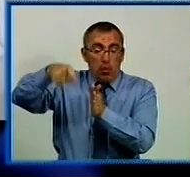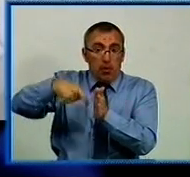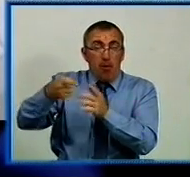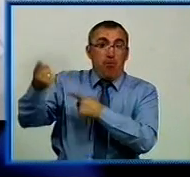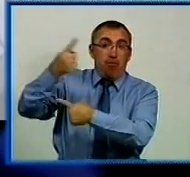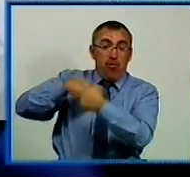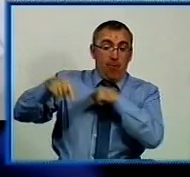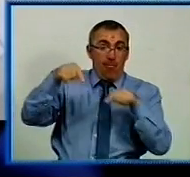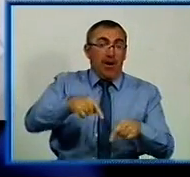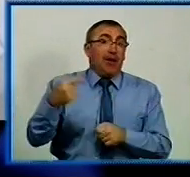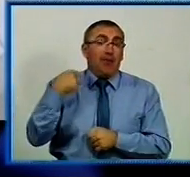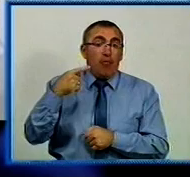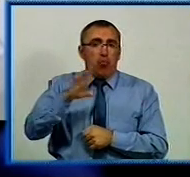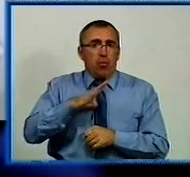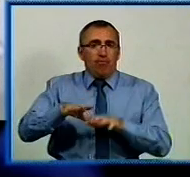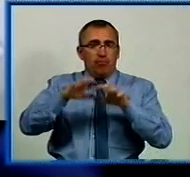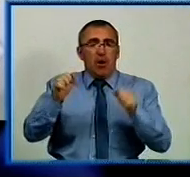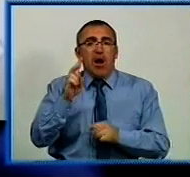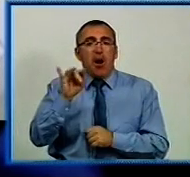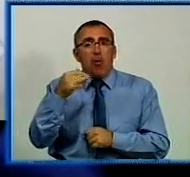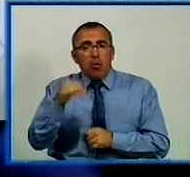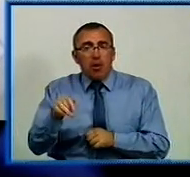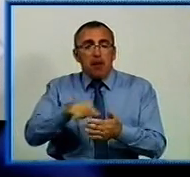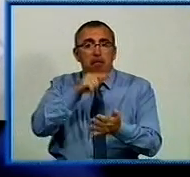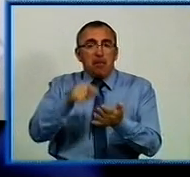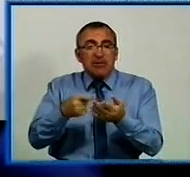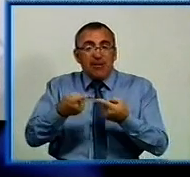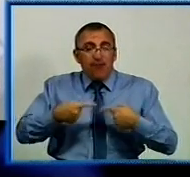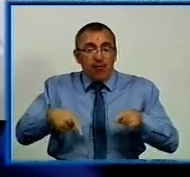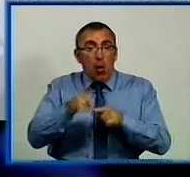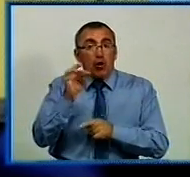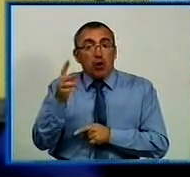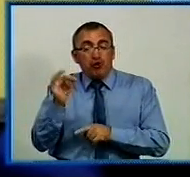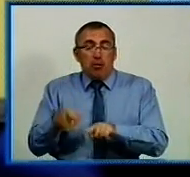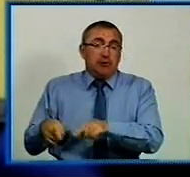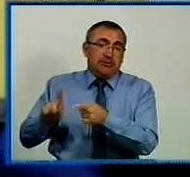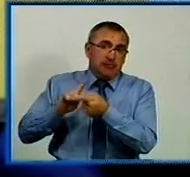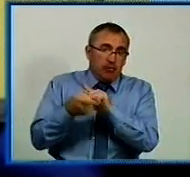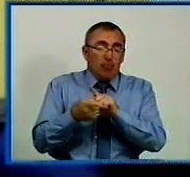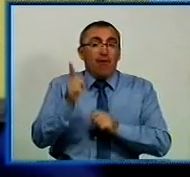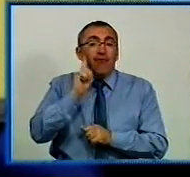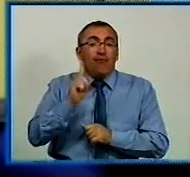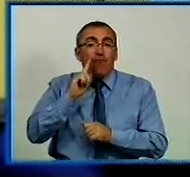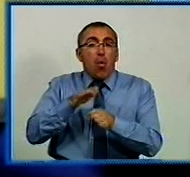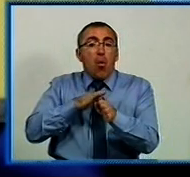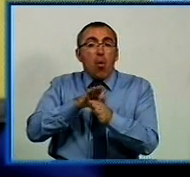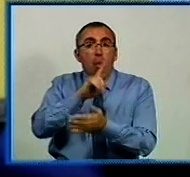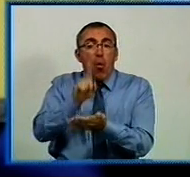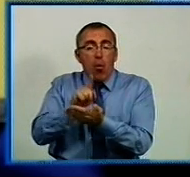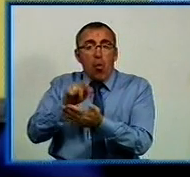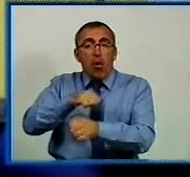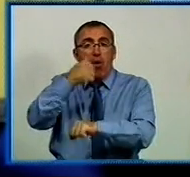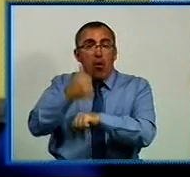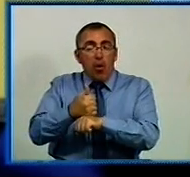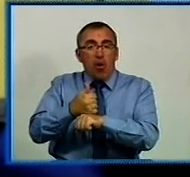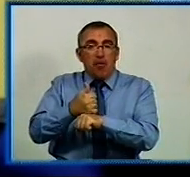повернення на Кіровоградщину він очолював Краматорський міськвідділ. Сергій Кондрашенко змінив на посаді тимчасово виконуючого обов'язки начальника